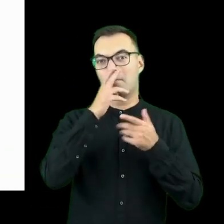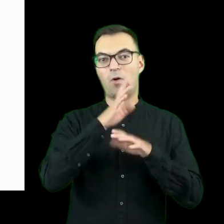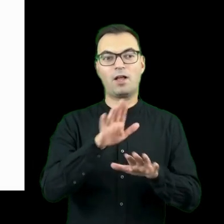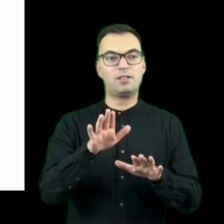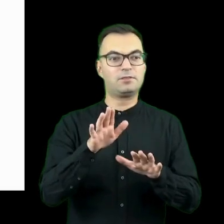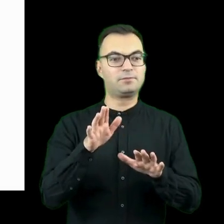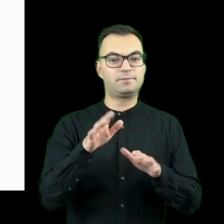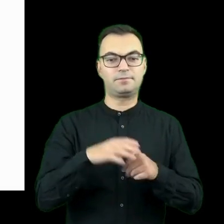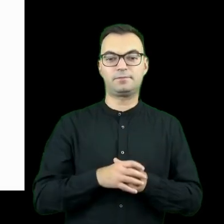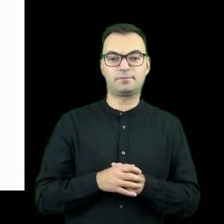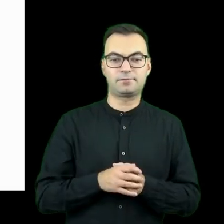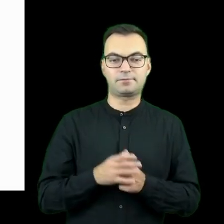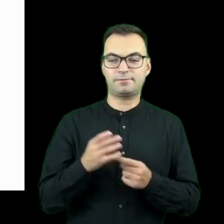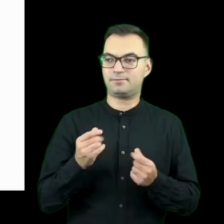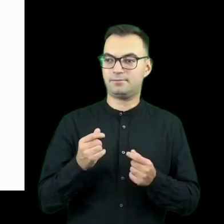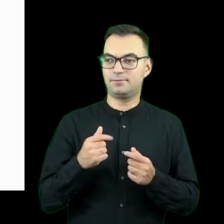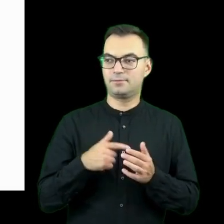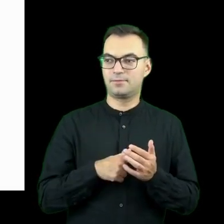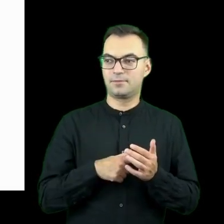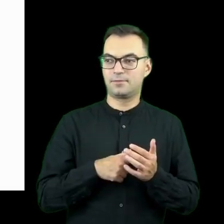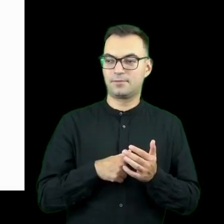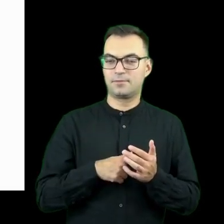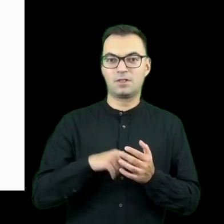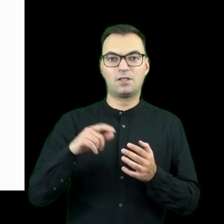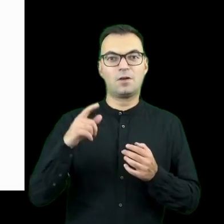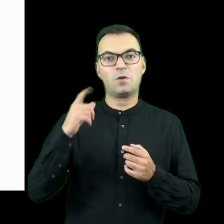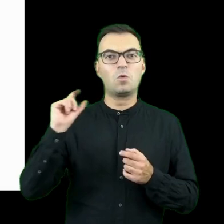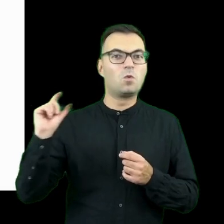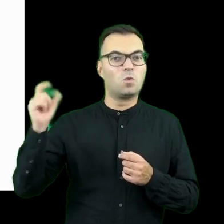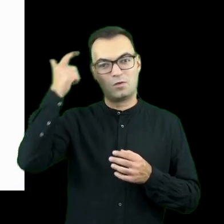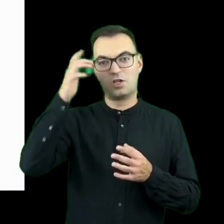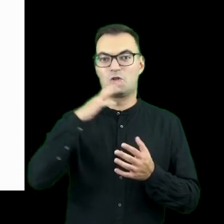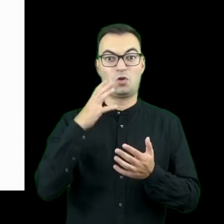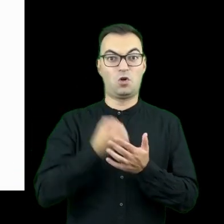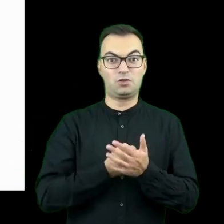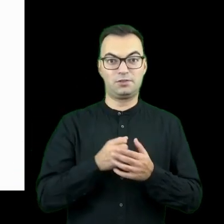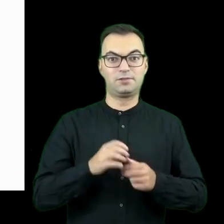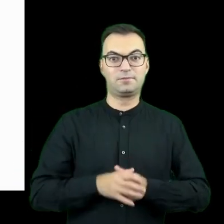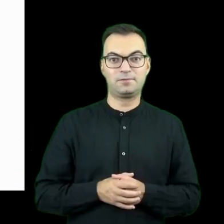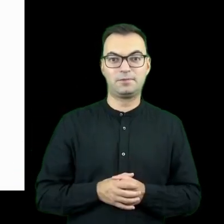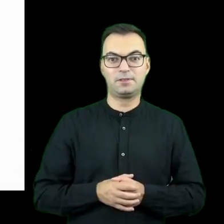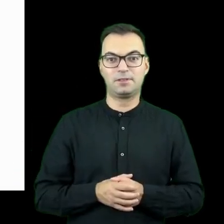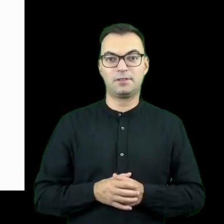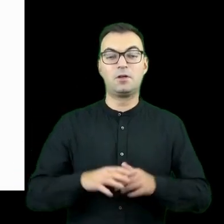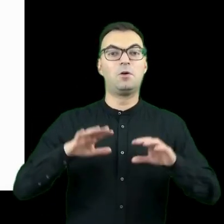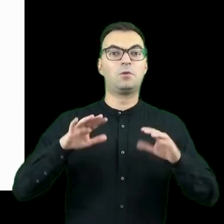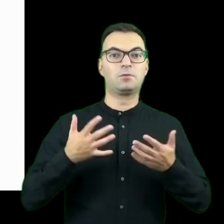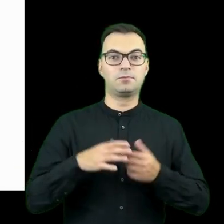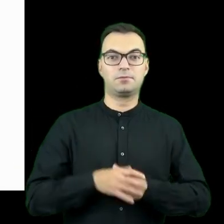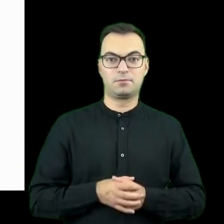też zobaczycie to, co jest wydaje mi się taką główną korzyścią tych programów na koniec, czyli